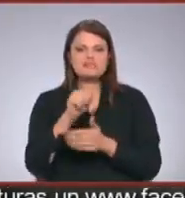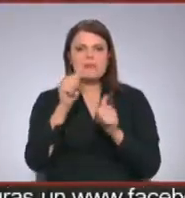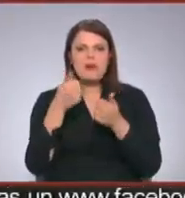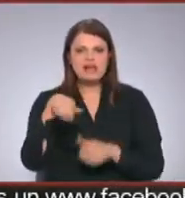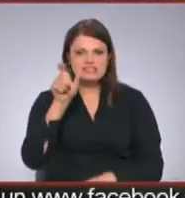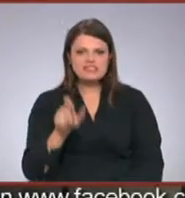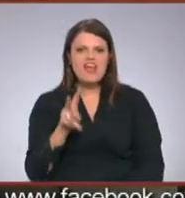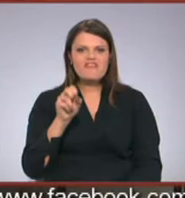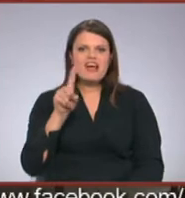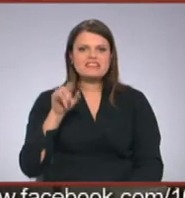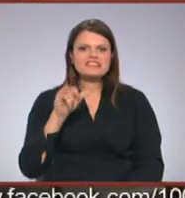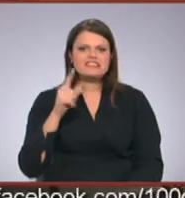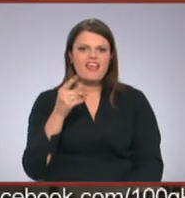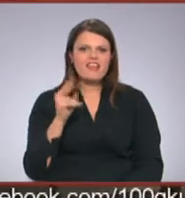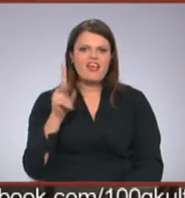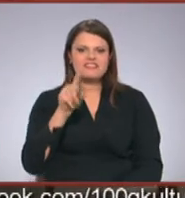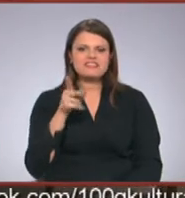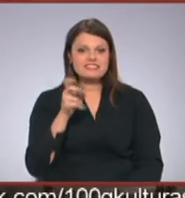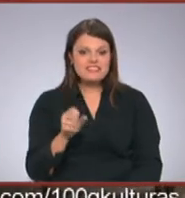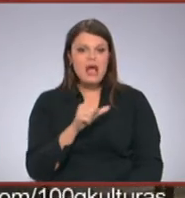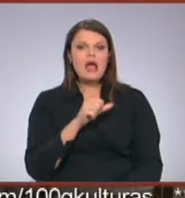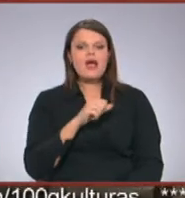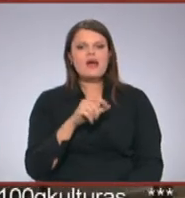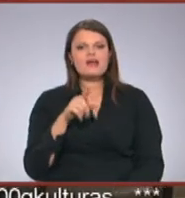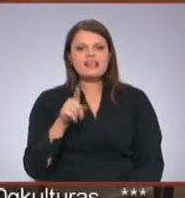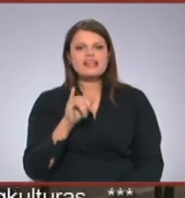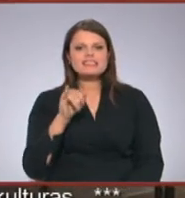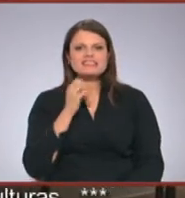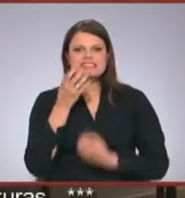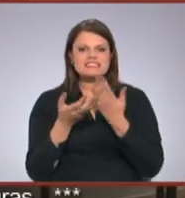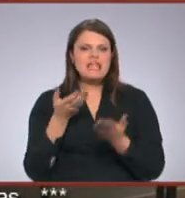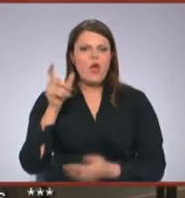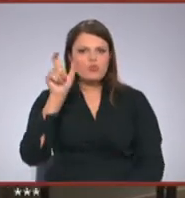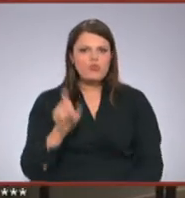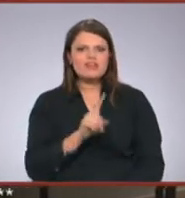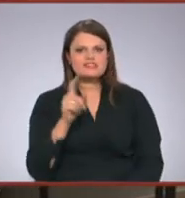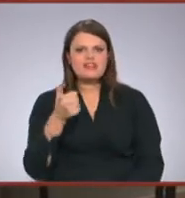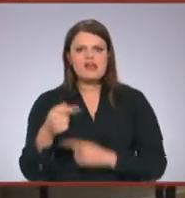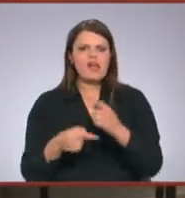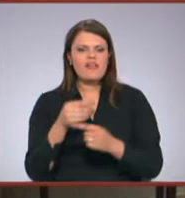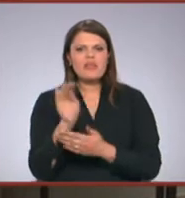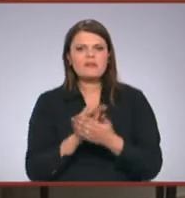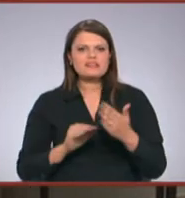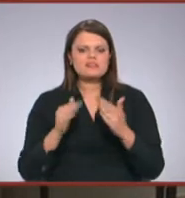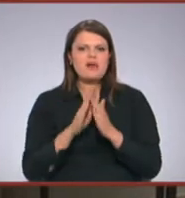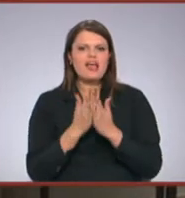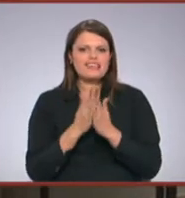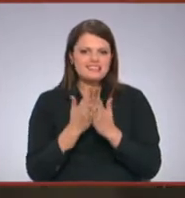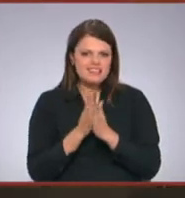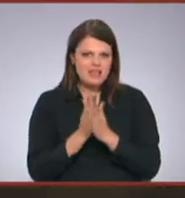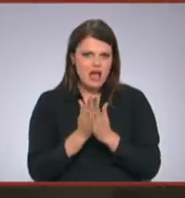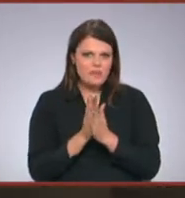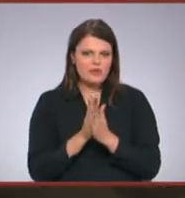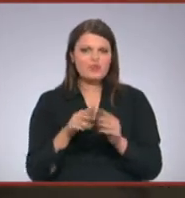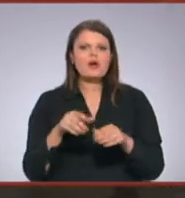dzīve izspēlēja tā, ka bija no kā un bija par ko, jo imāns Ziedonas gadiem ir mājai rakstījis mājas grāmatu uz kantoru grāmatās.